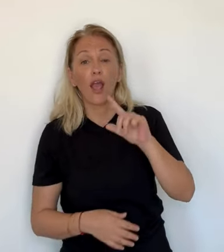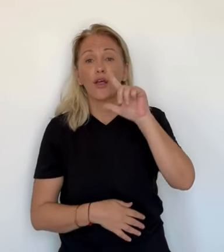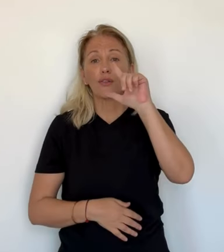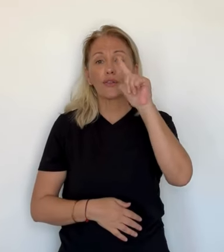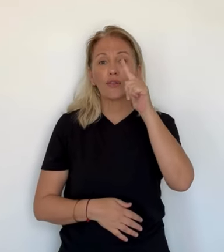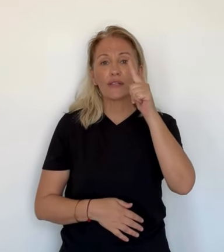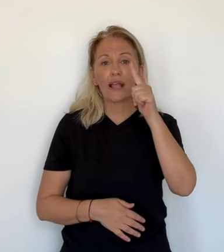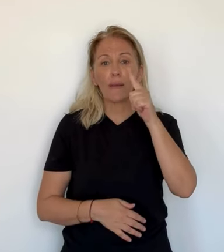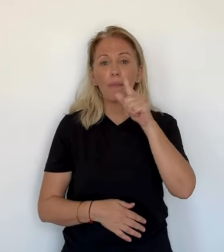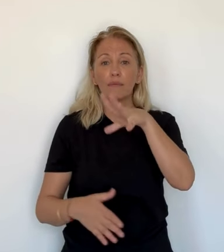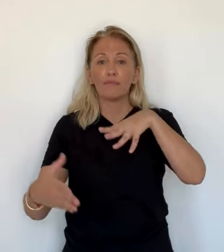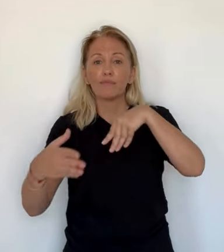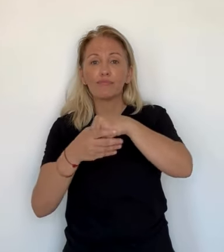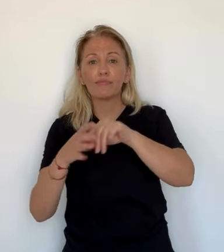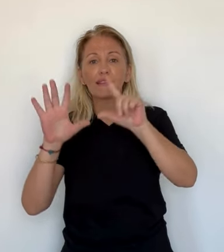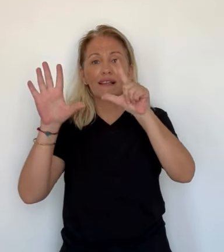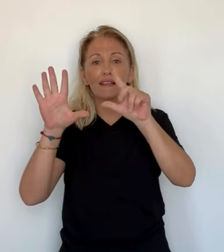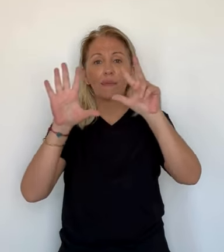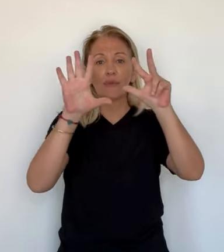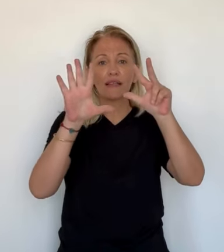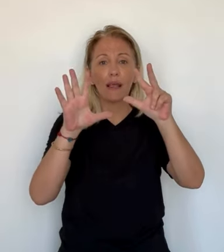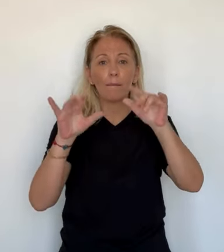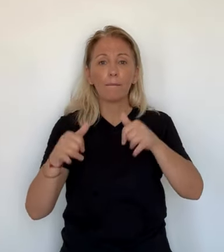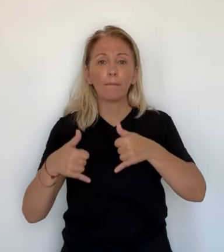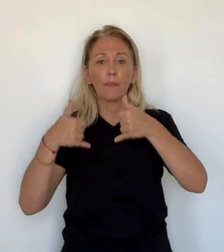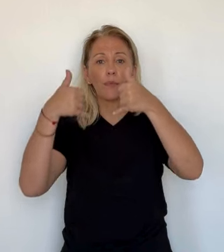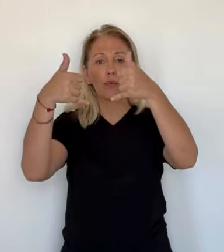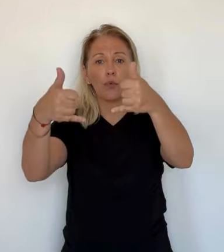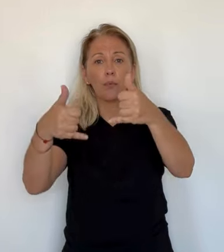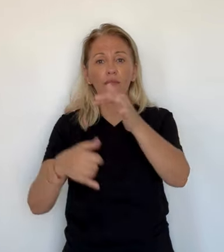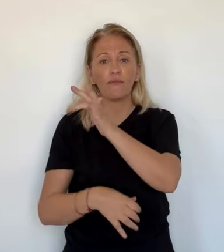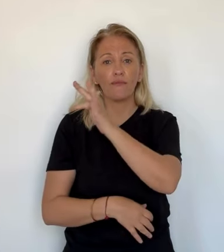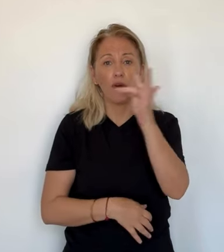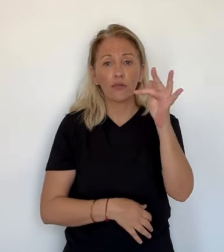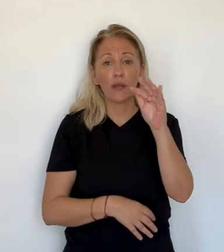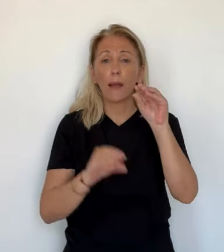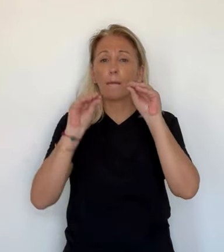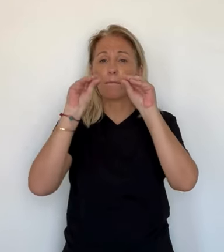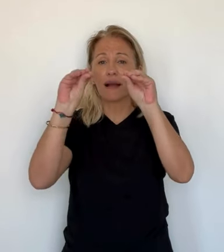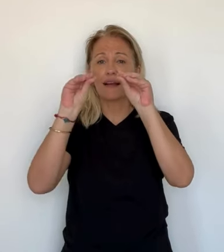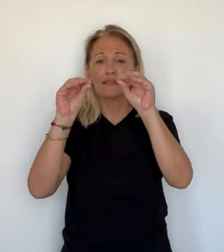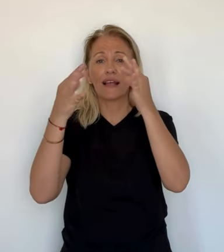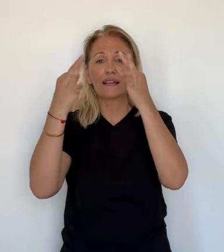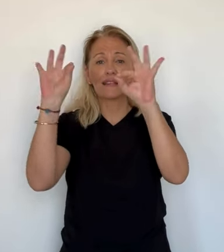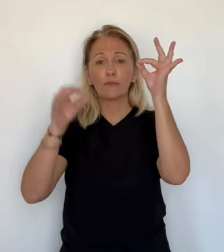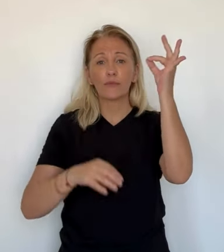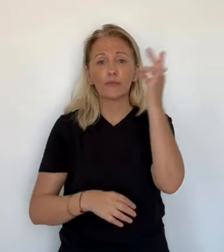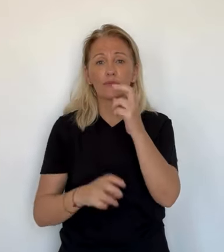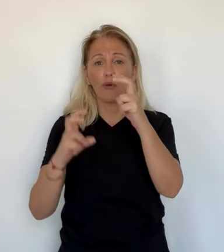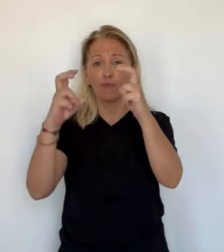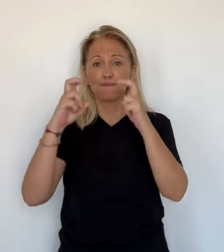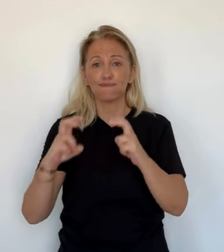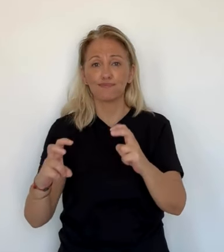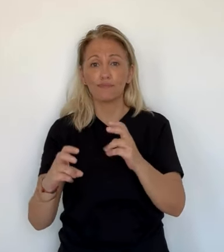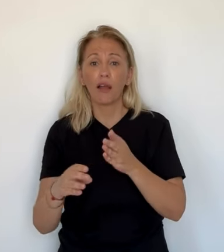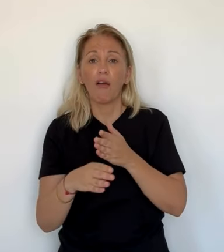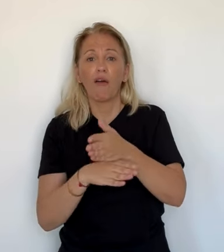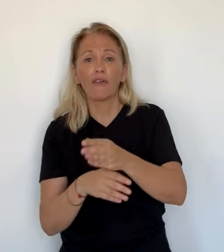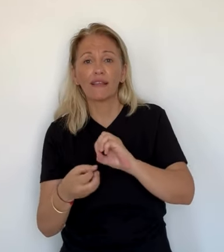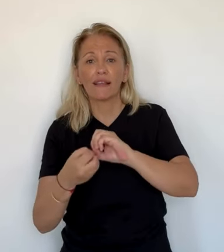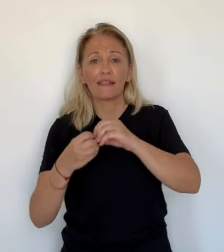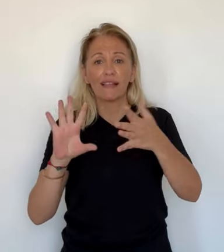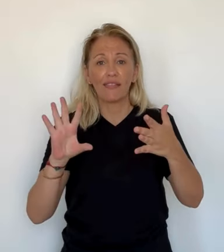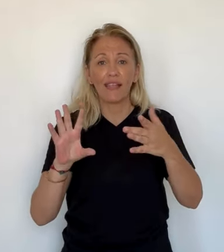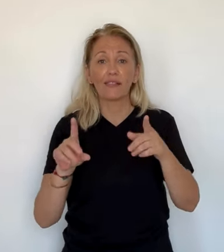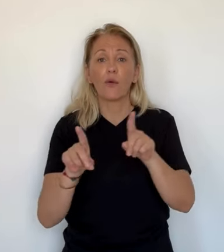digitale. Et une offre, on va dire, un peu supérieure. En plus des avantages que j'ai résumés juste avant, vous avez un flocage offert à la